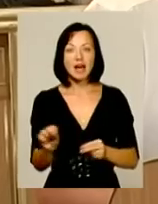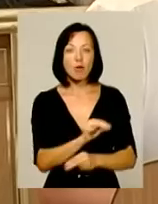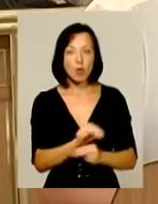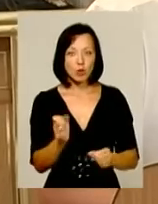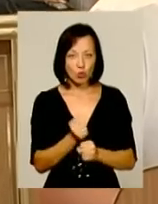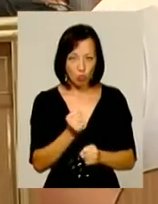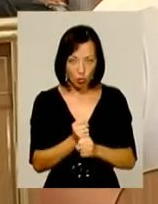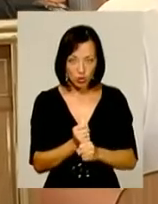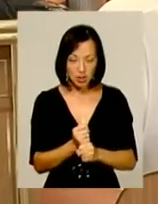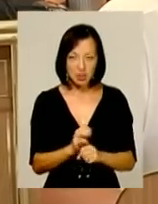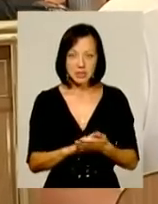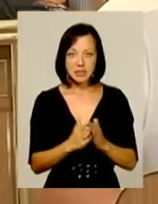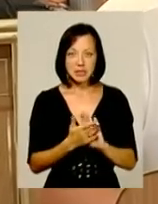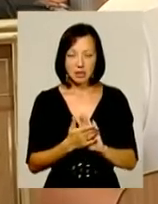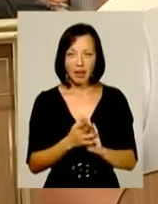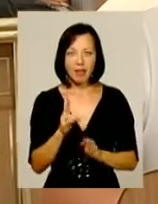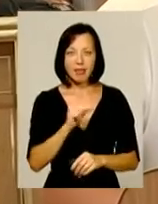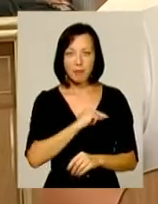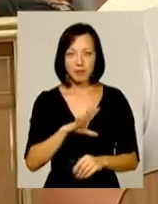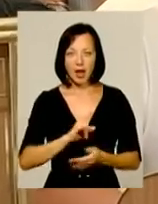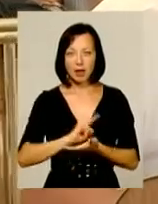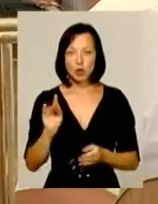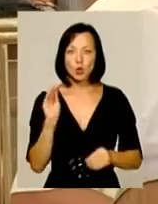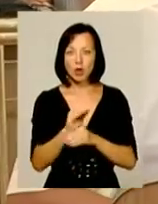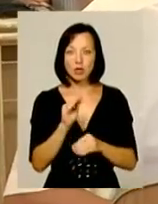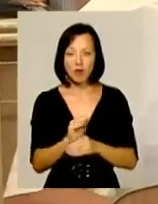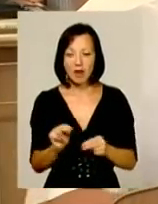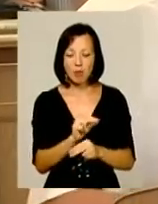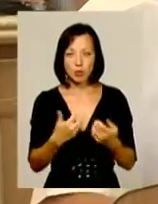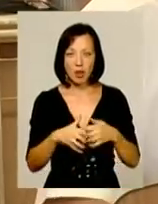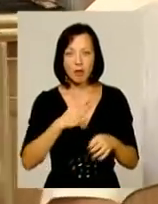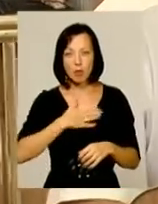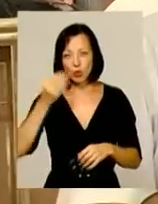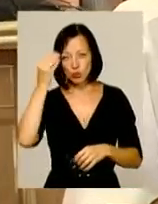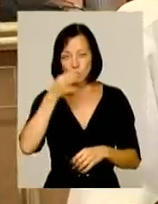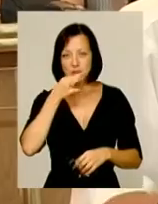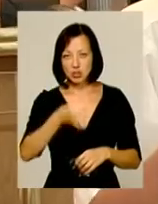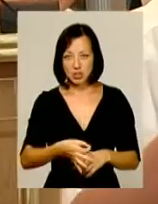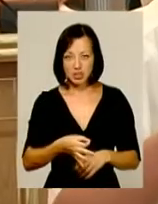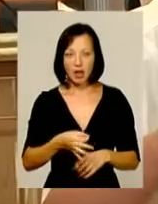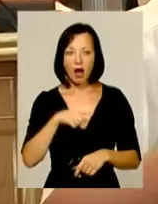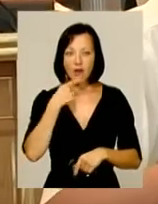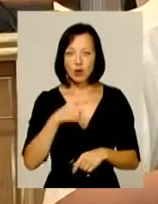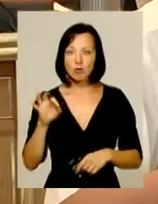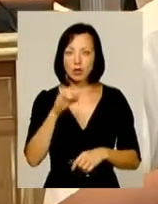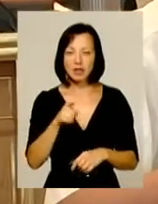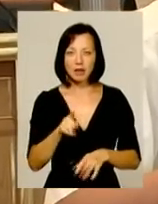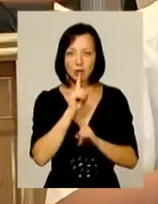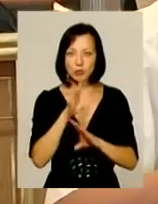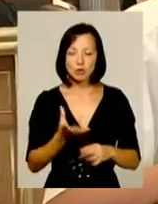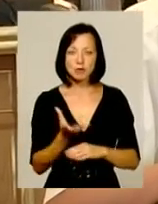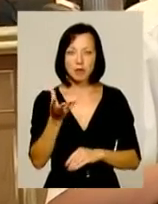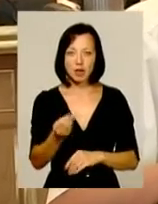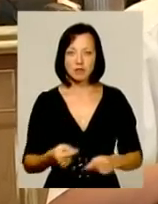роботи. Статус неробочих літаків – є додаткове ремонтне обладнання. На мою думку, скажіть, і вони говорять про те, що вони не будуть